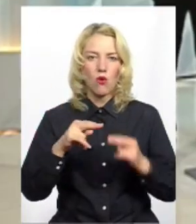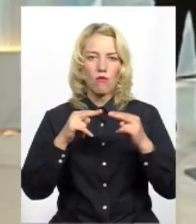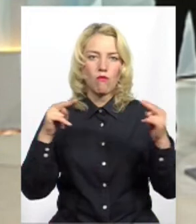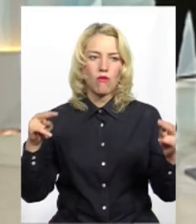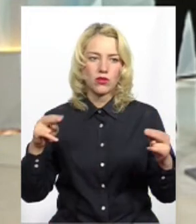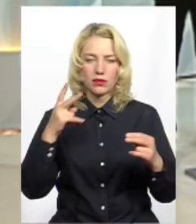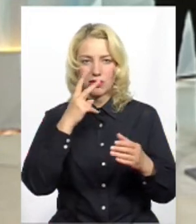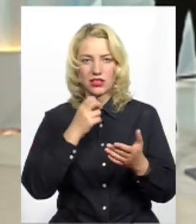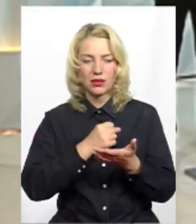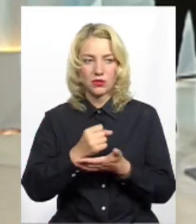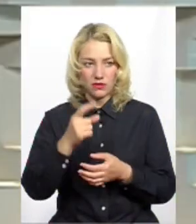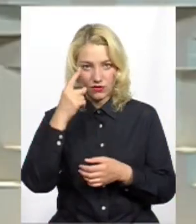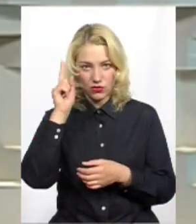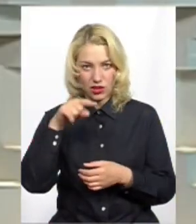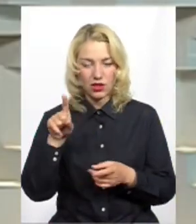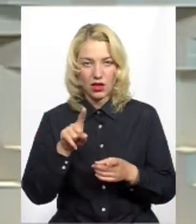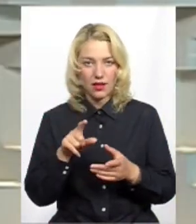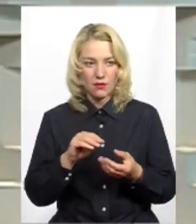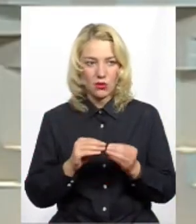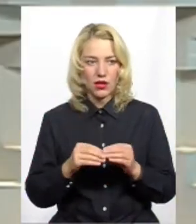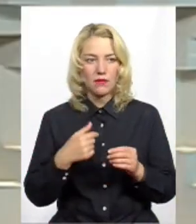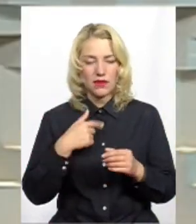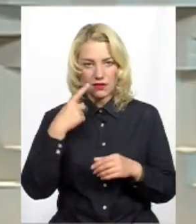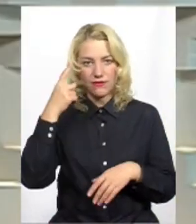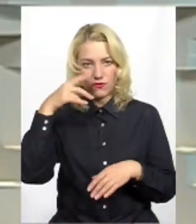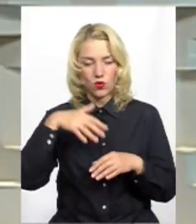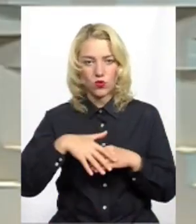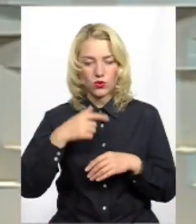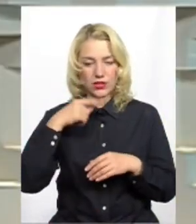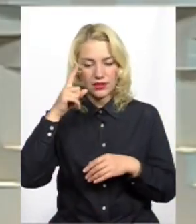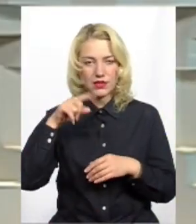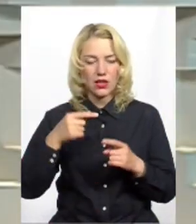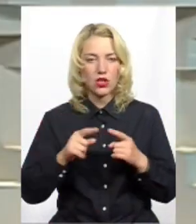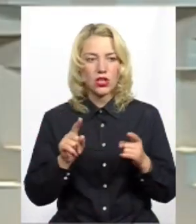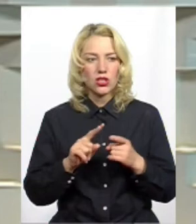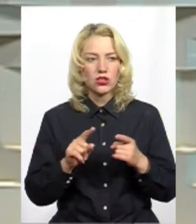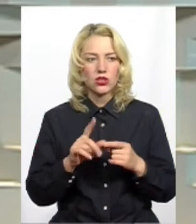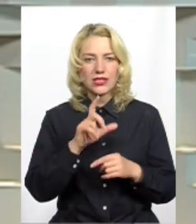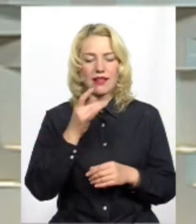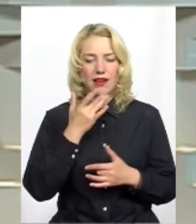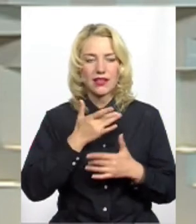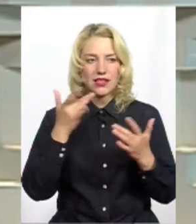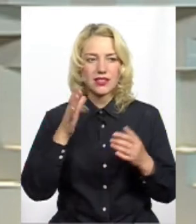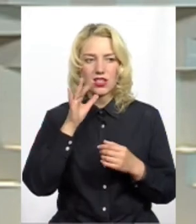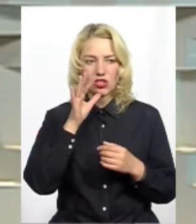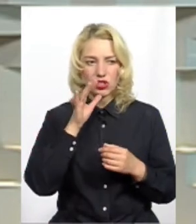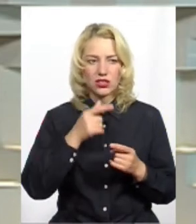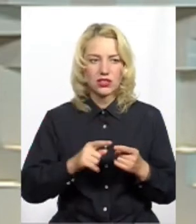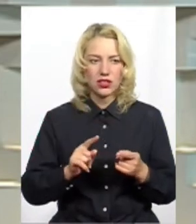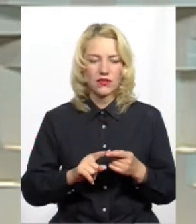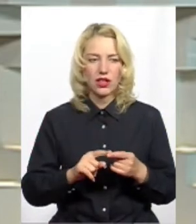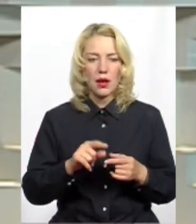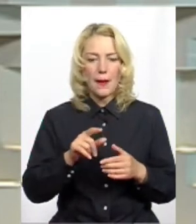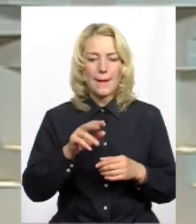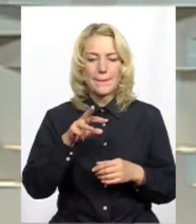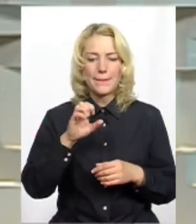Взагалі в курсі проблеми? Так, я в курсі. Справа в тому, що ще за радянських часів Судилківський